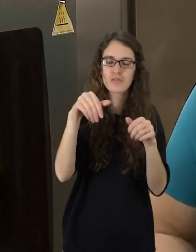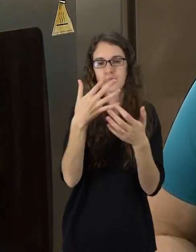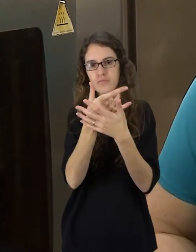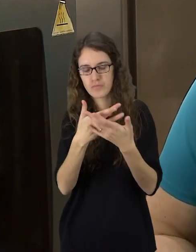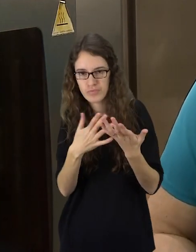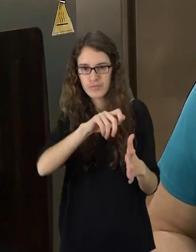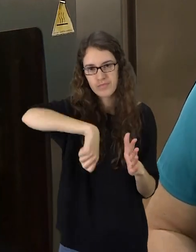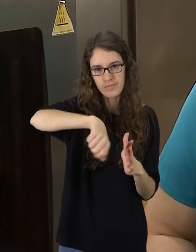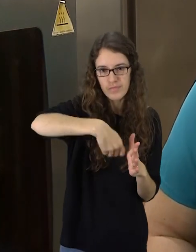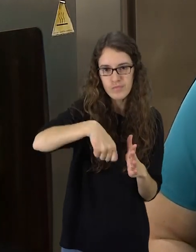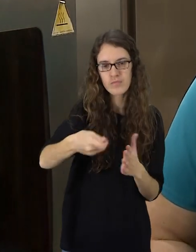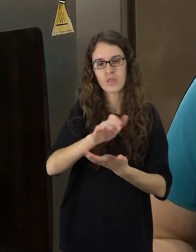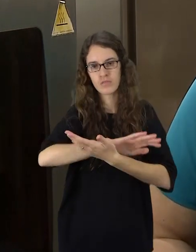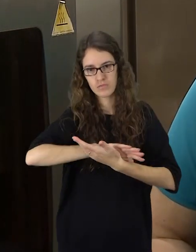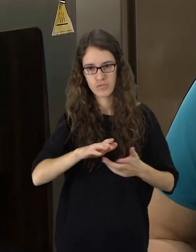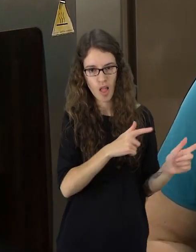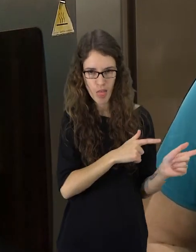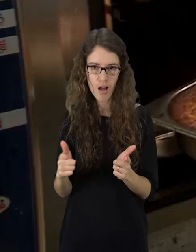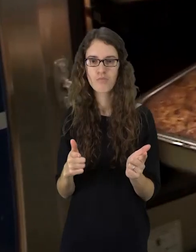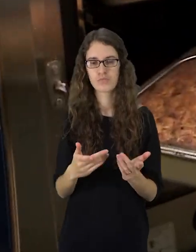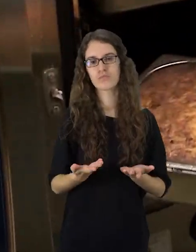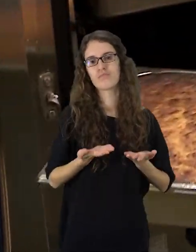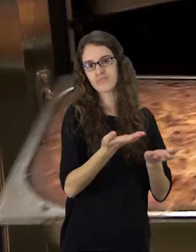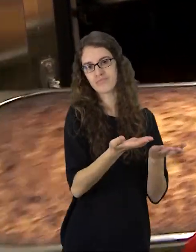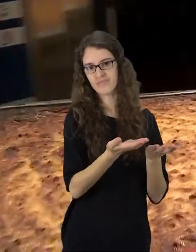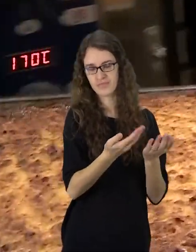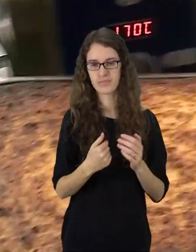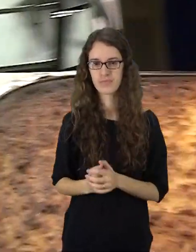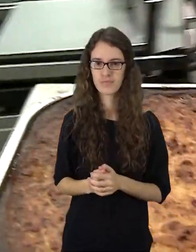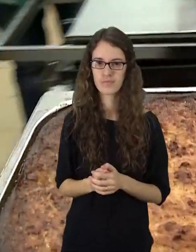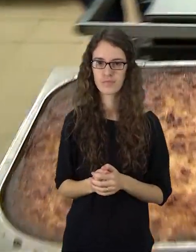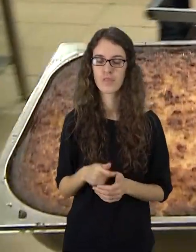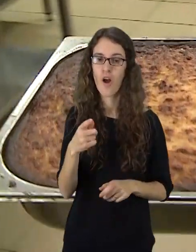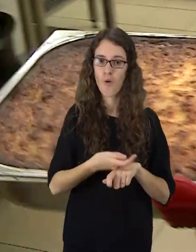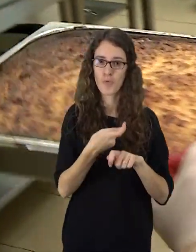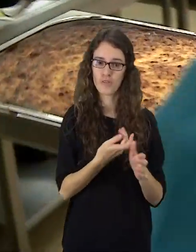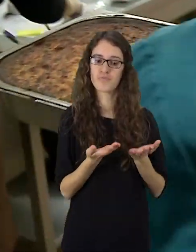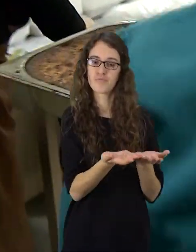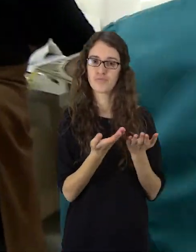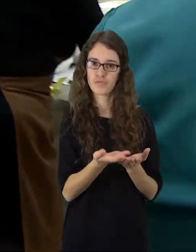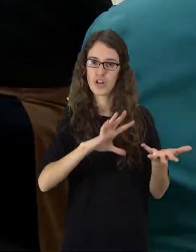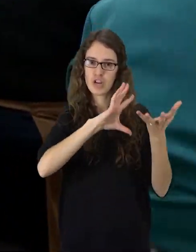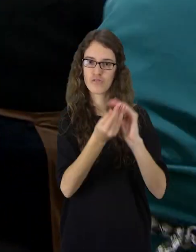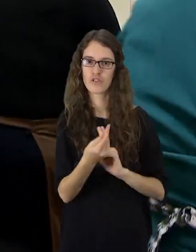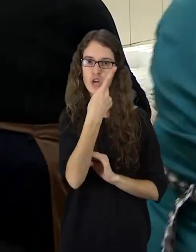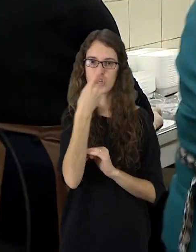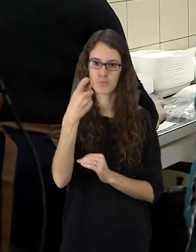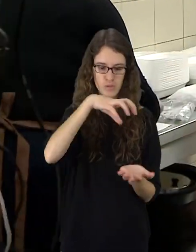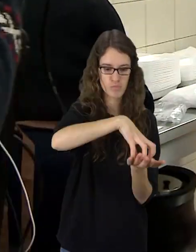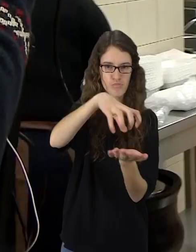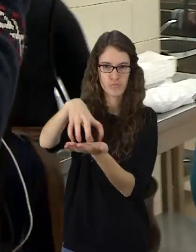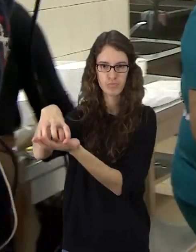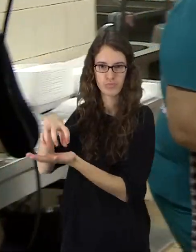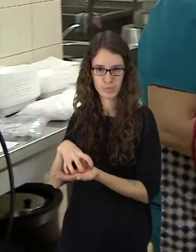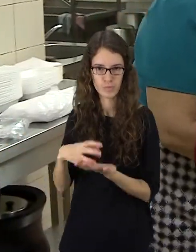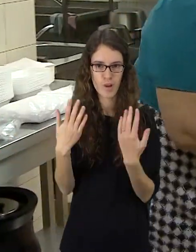paruošėm ir dėjom kėpti. Nuo bulvių plokštainio šį kartą iškepta net šimtas porcijų. Keturių žmonių